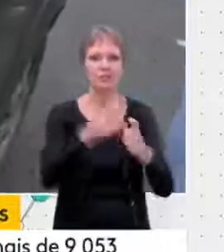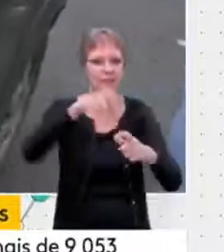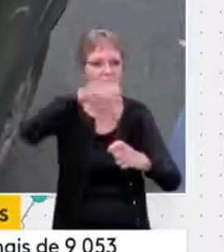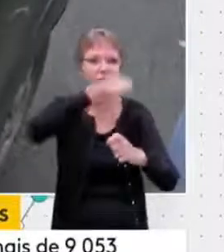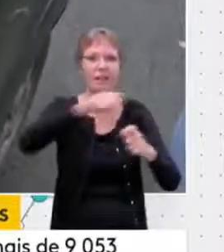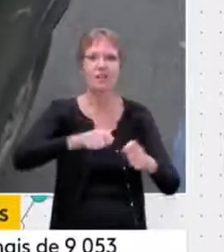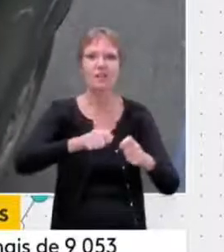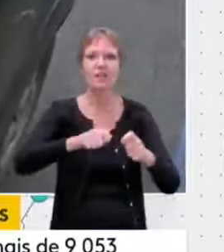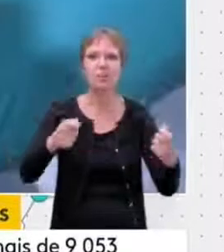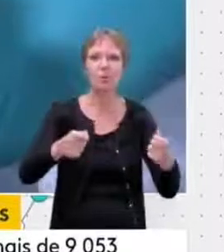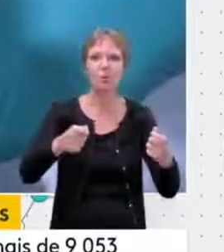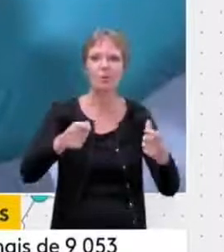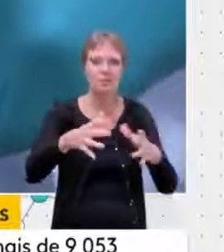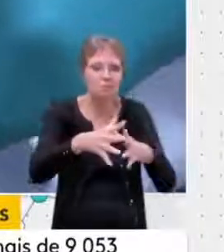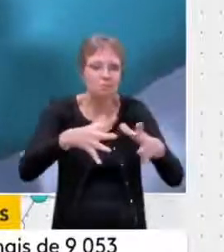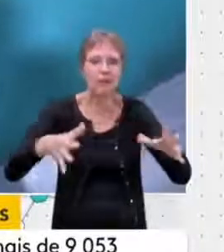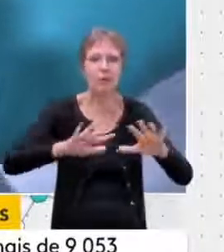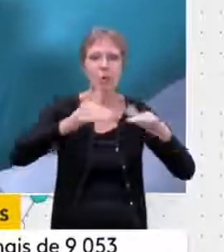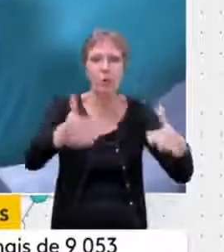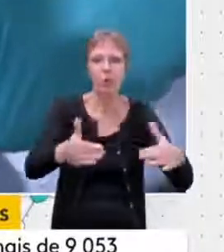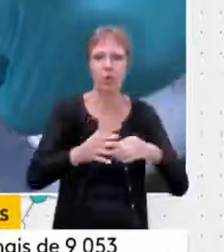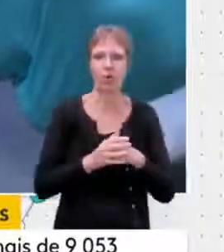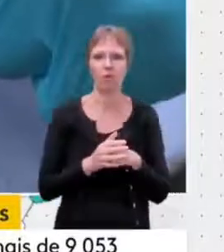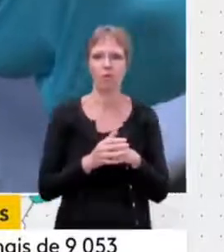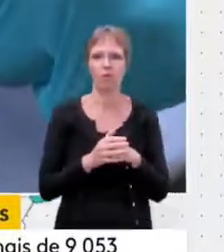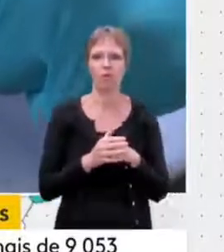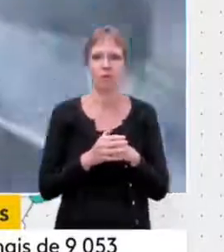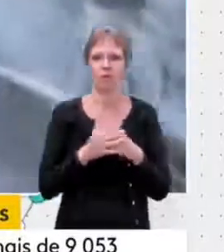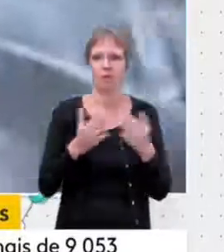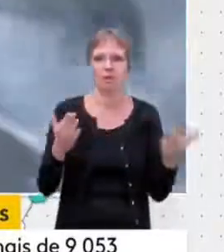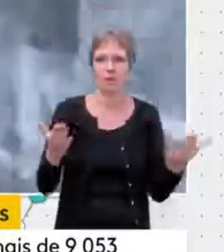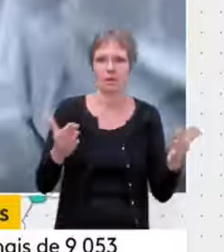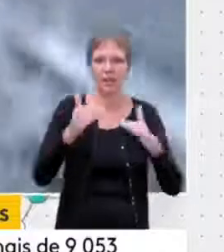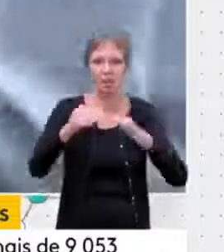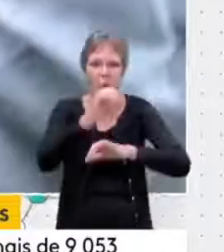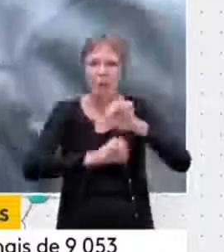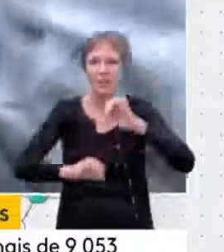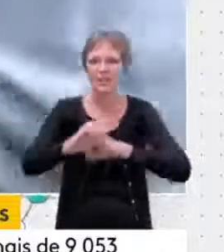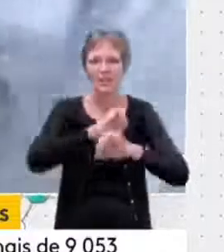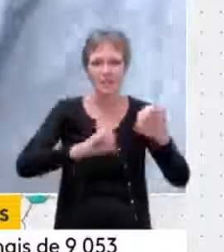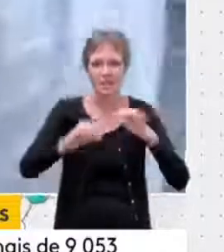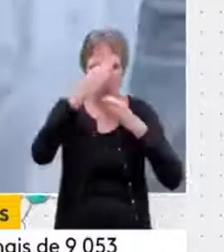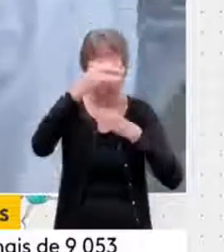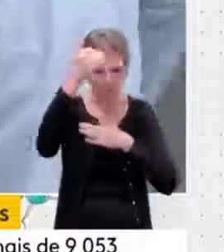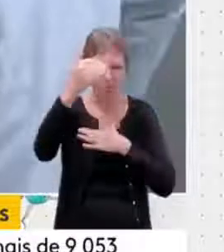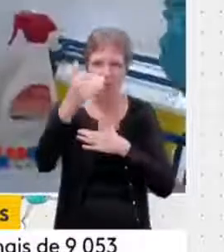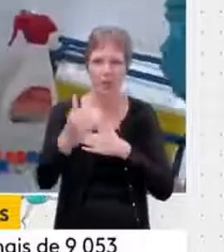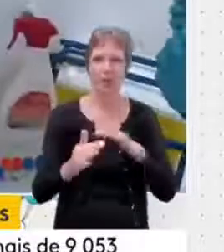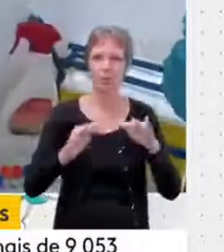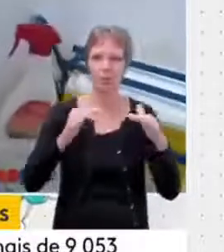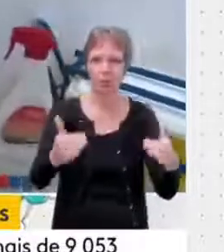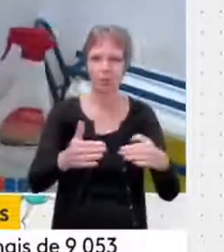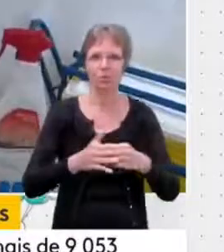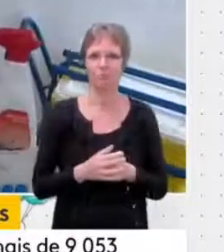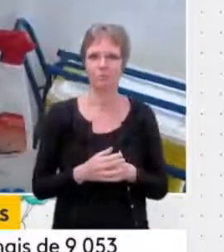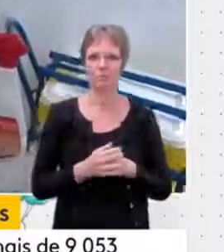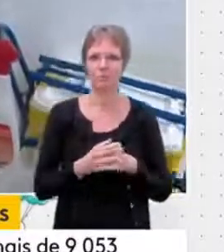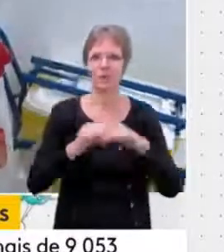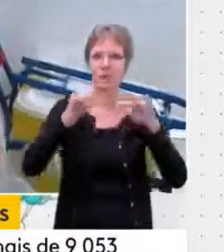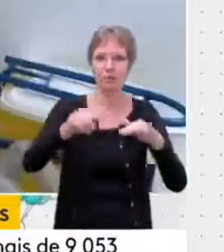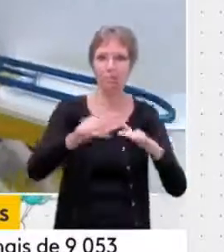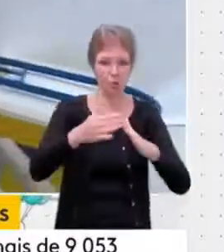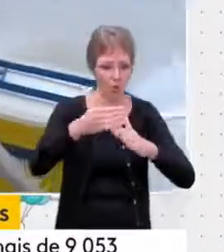réquisitionne ? Comment on mutualise ? Et comment on planifie tout ça ? C'est-à-dire qu'à un moment donné, il va falloir